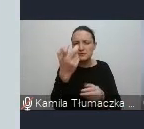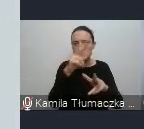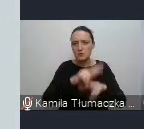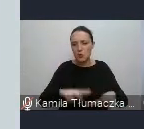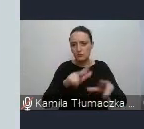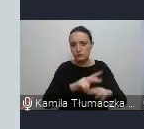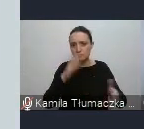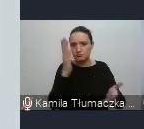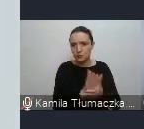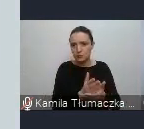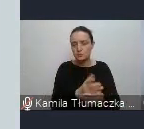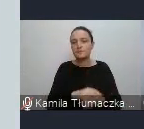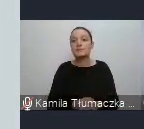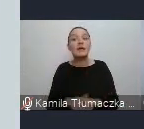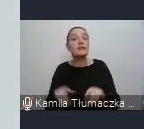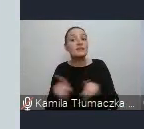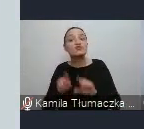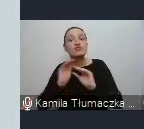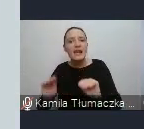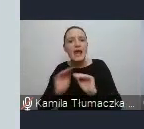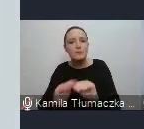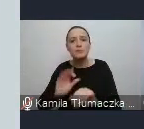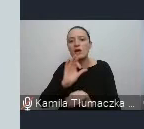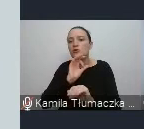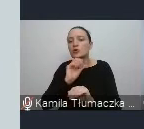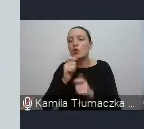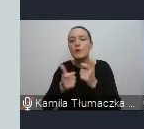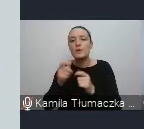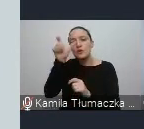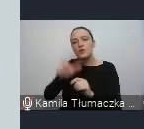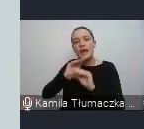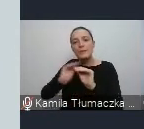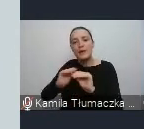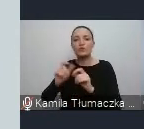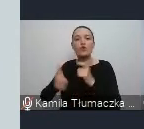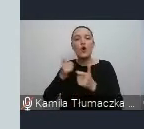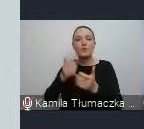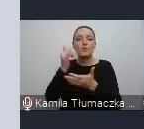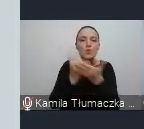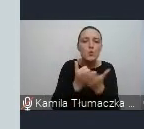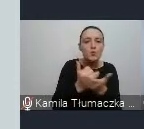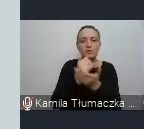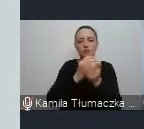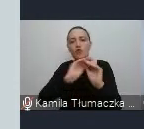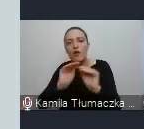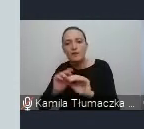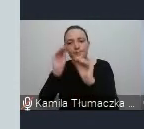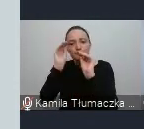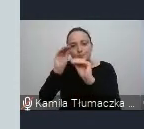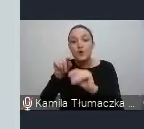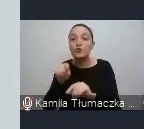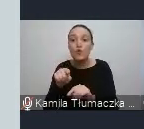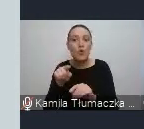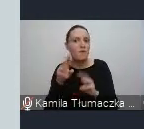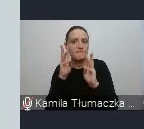Również szkolimy terapeutów i to jest jeden z bardzo ważnych elementów naszej działalności i to też jest taka informacja dla